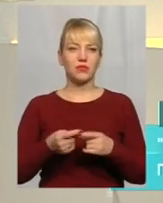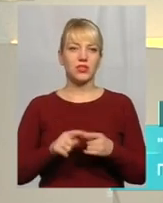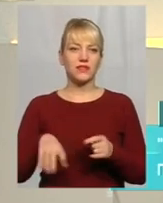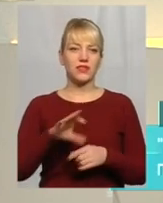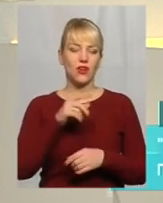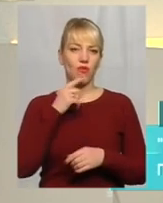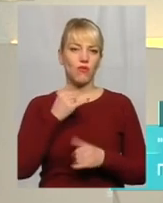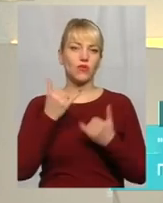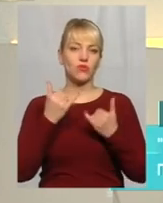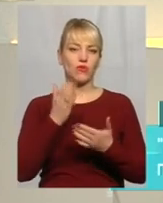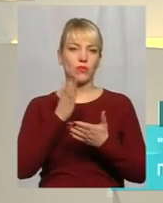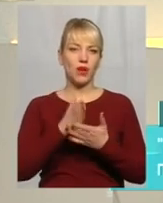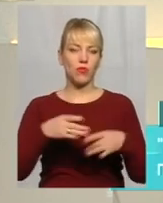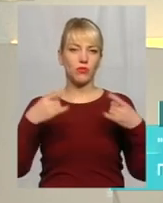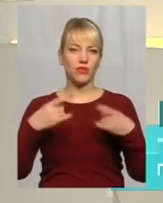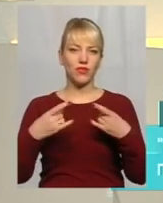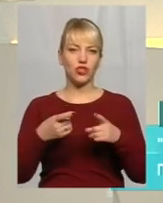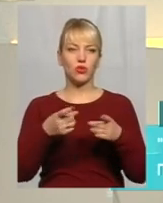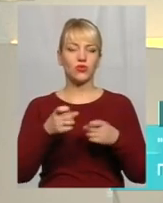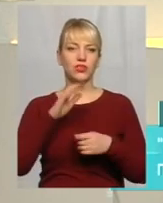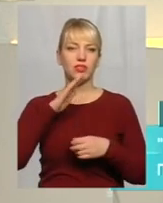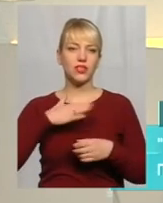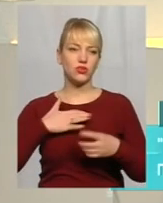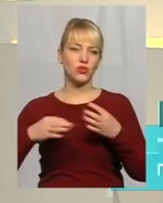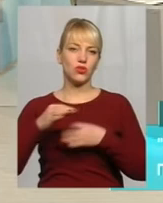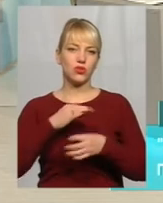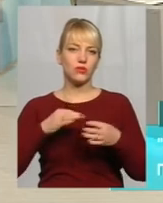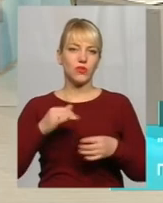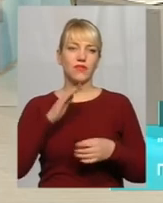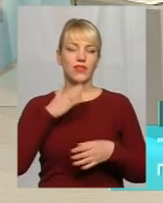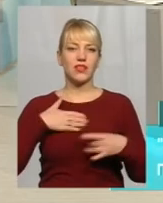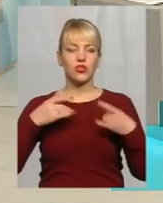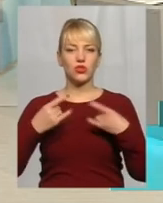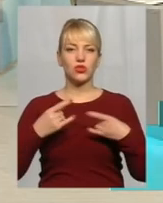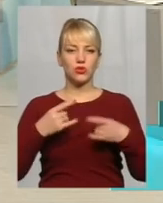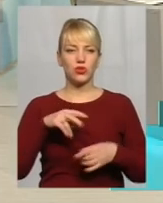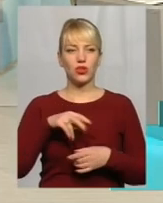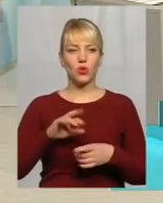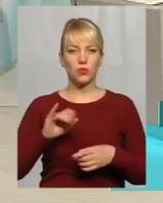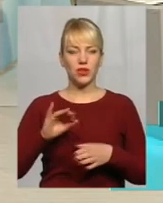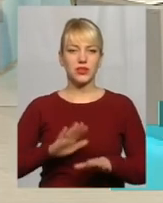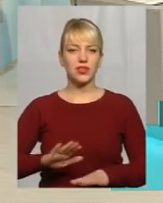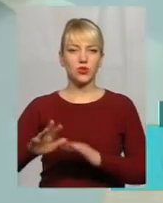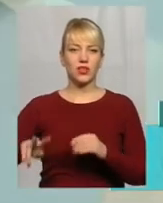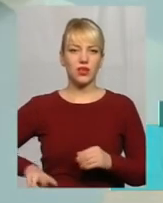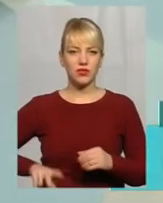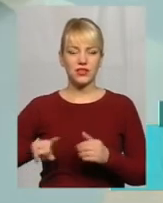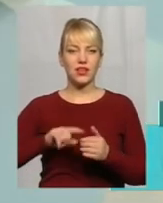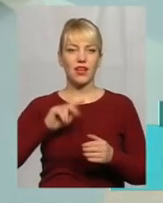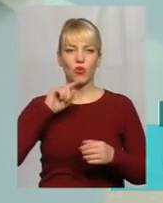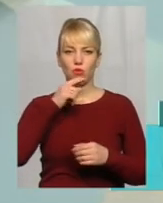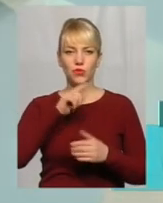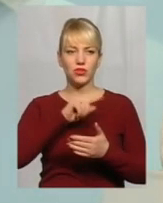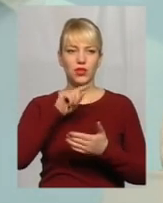сьогодні у прямому ефірі, тож долучайтесь до нашої розмови. А в нашій студії сьогодні Олексій Лункін, заступник директора з економічних питань